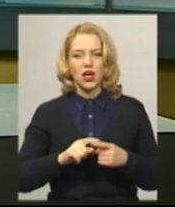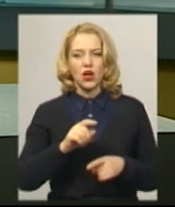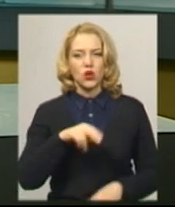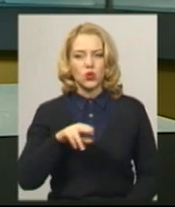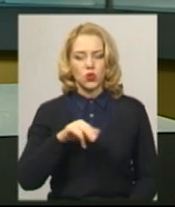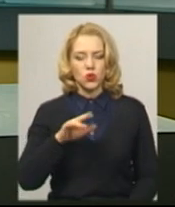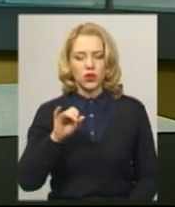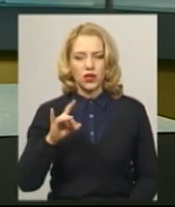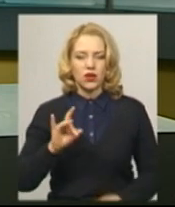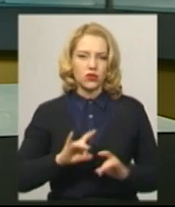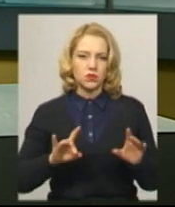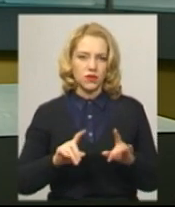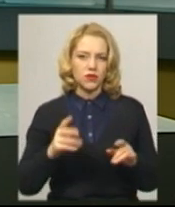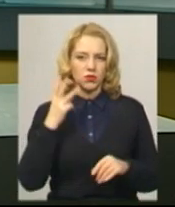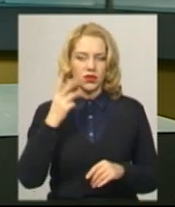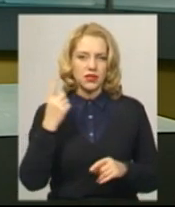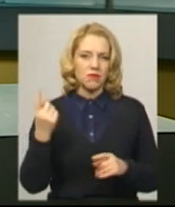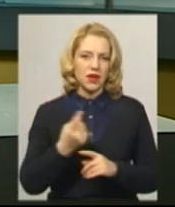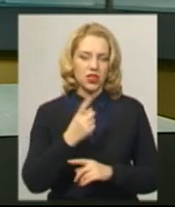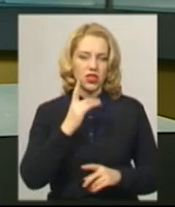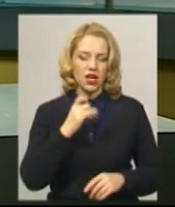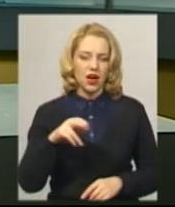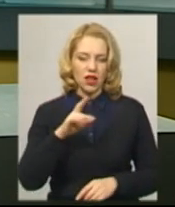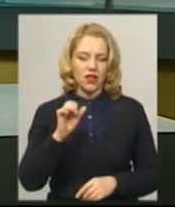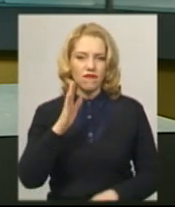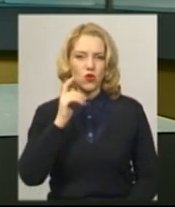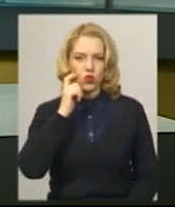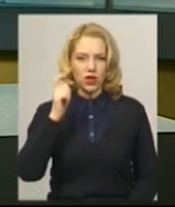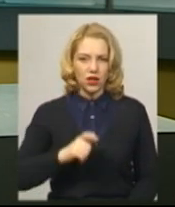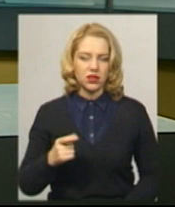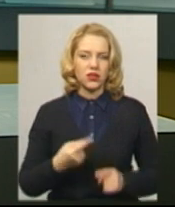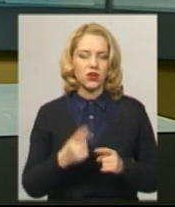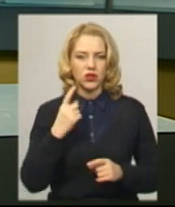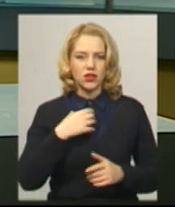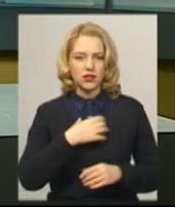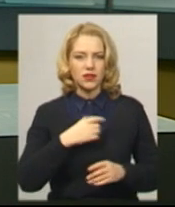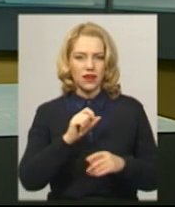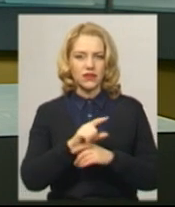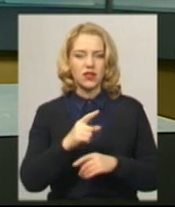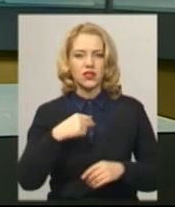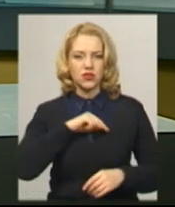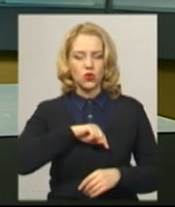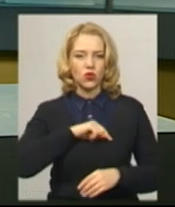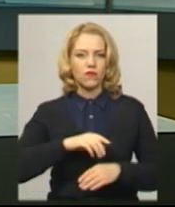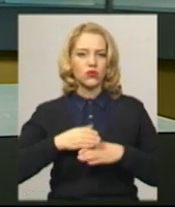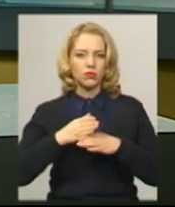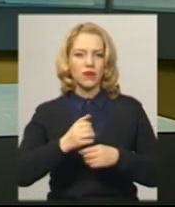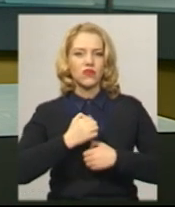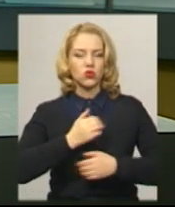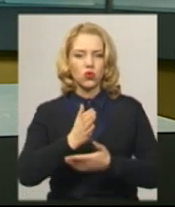Дудерс, розповів Хмельницькому. Це перша така рада в Україні. Додає, основне їхнє завдання – духовно допомагати